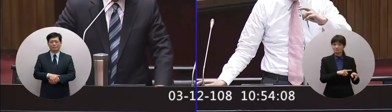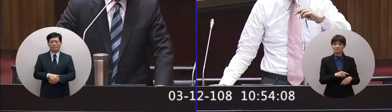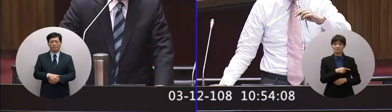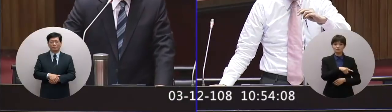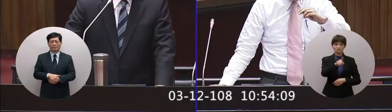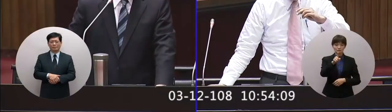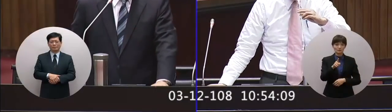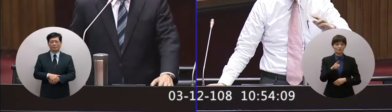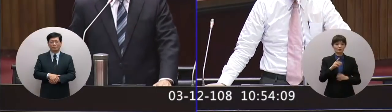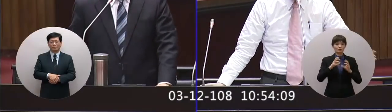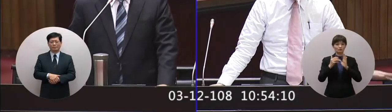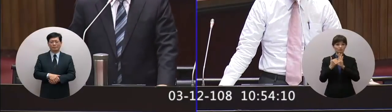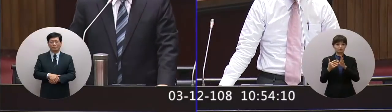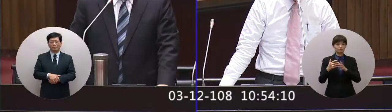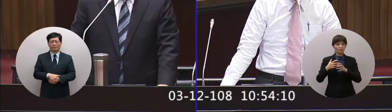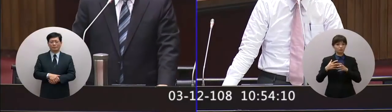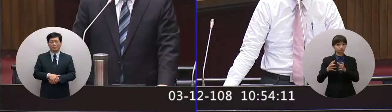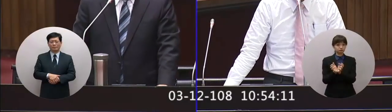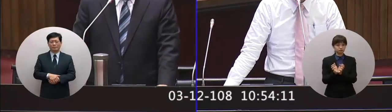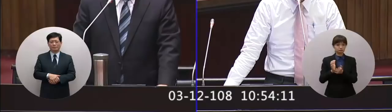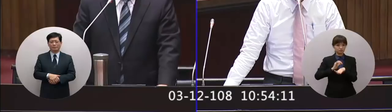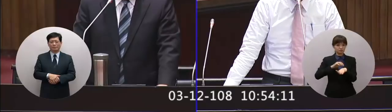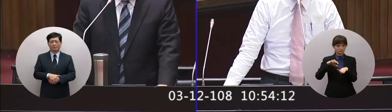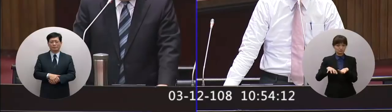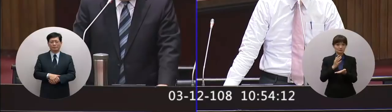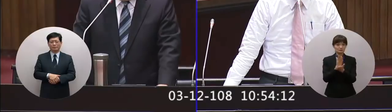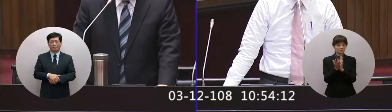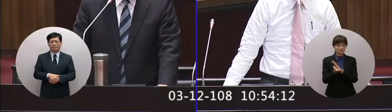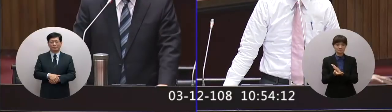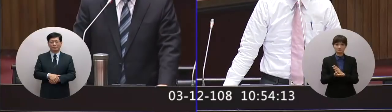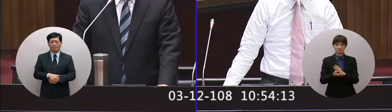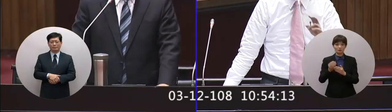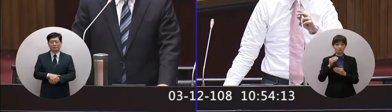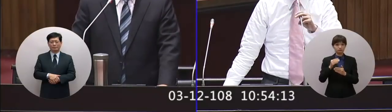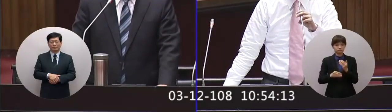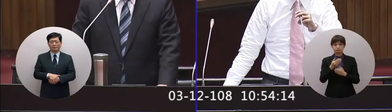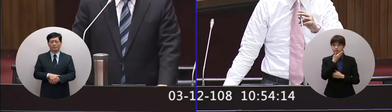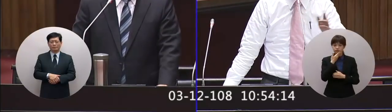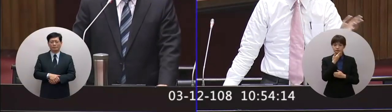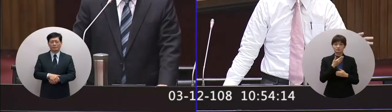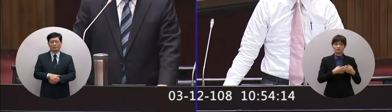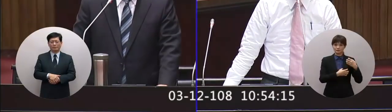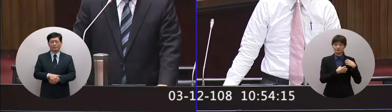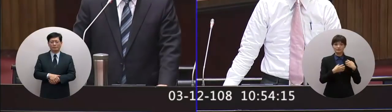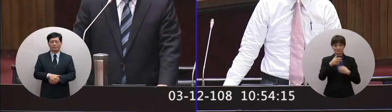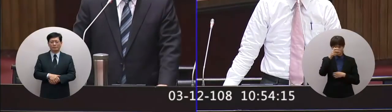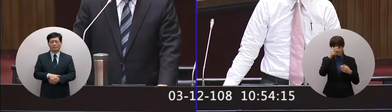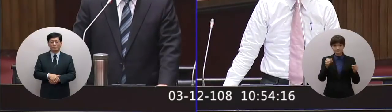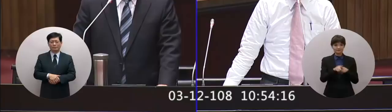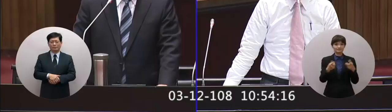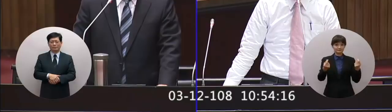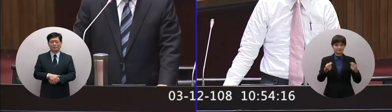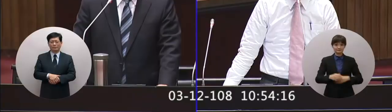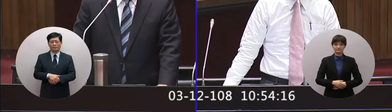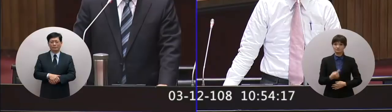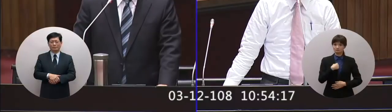部的醫院或等等的這些他都比照軍人不過最近我個人在尤其像